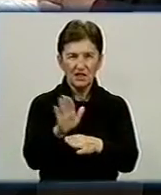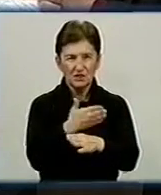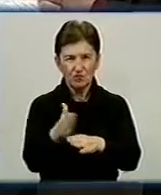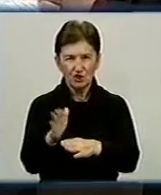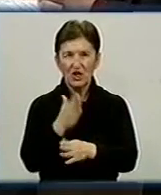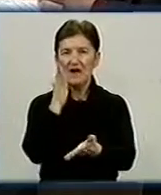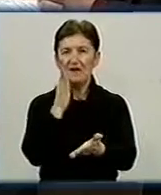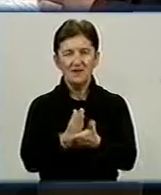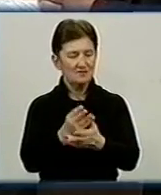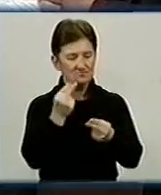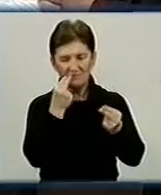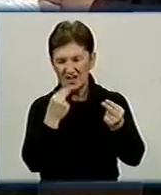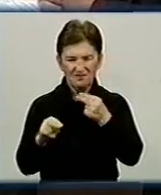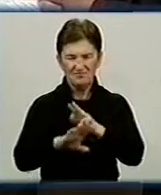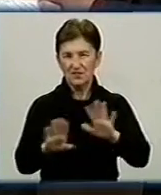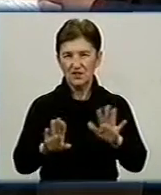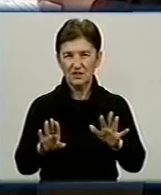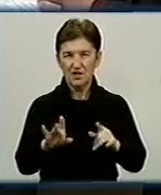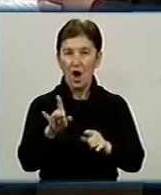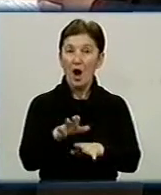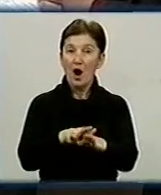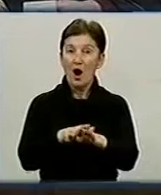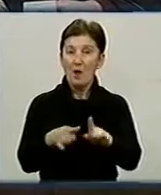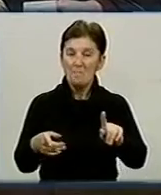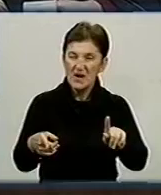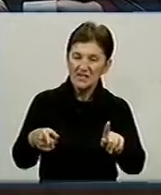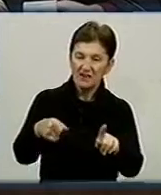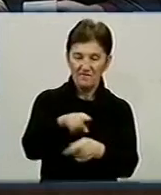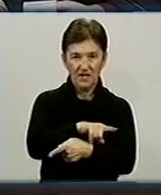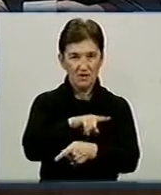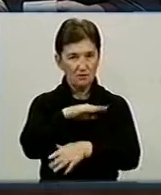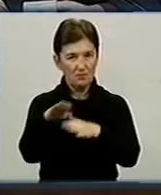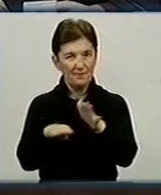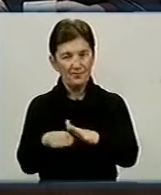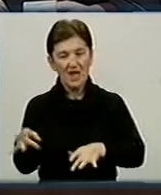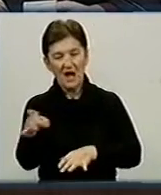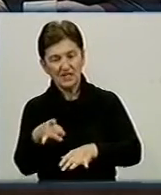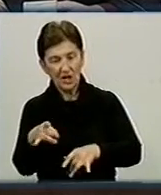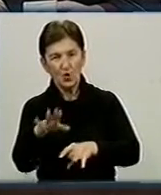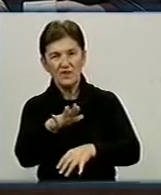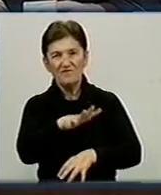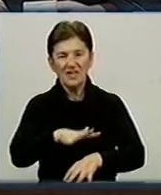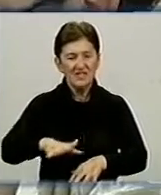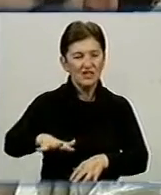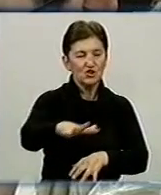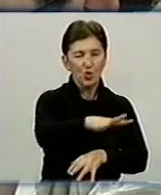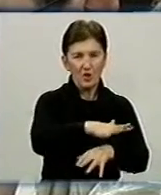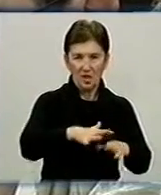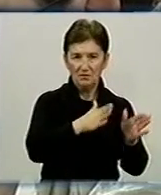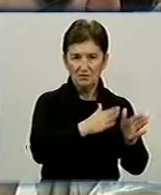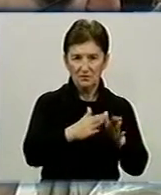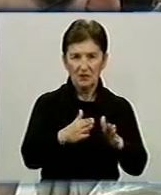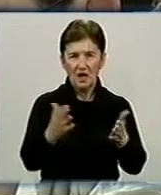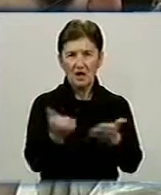що вона є недосконалою. Зокрема, переведення землі з підпорядкування районних рату у територіальні відділи Держземагентства сприяло